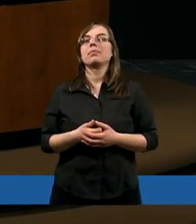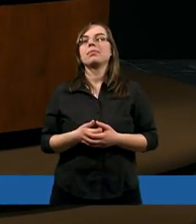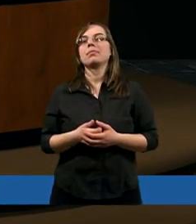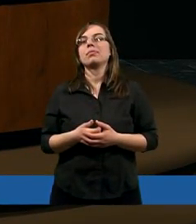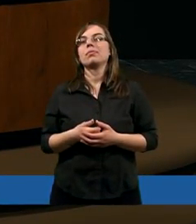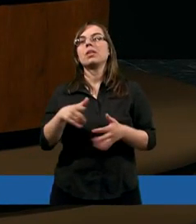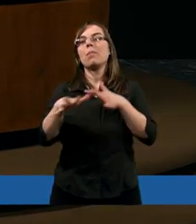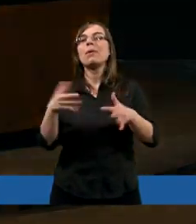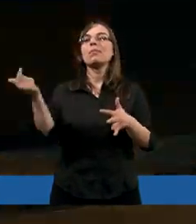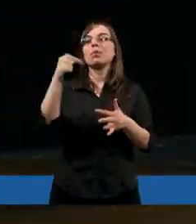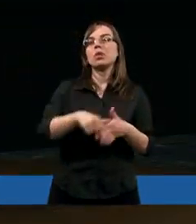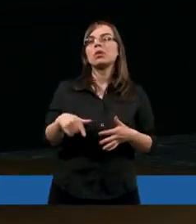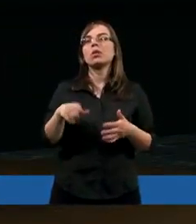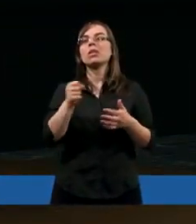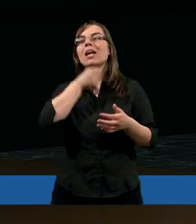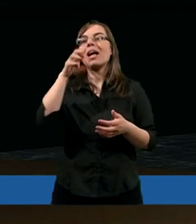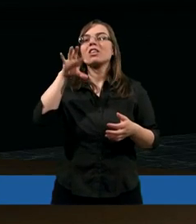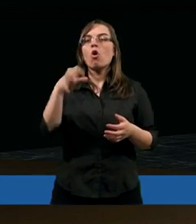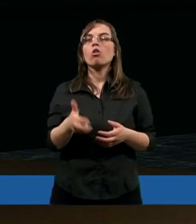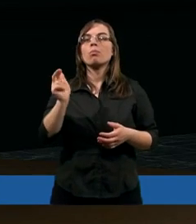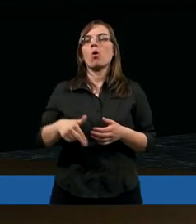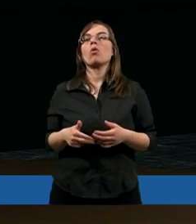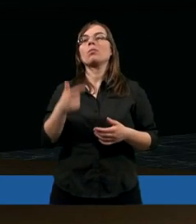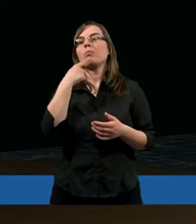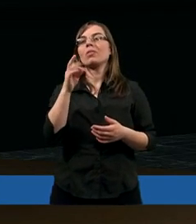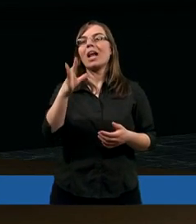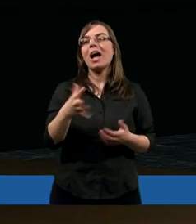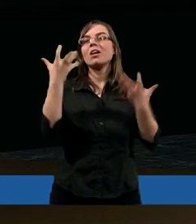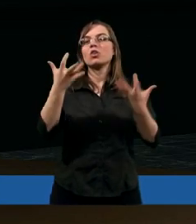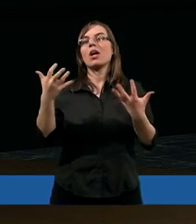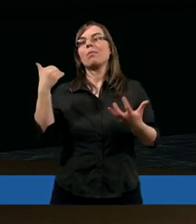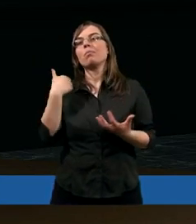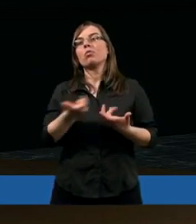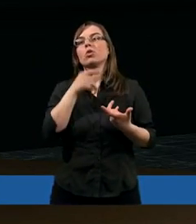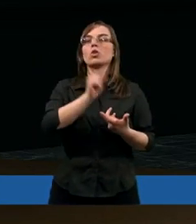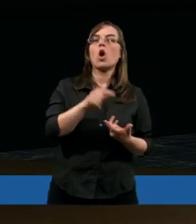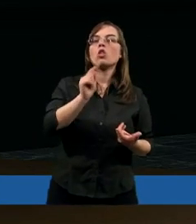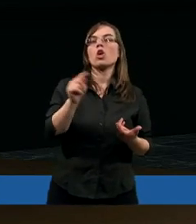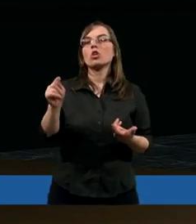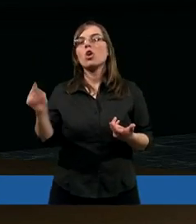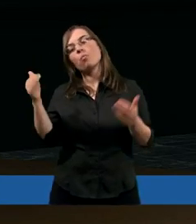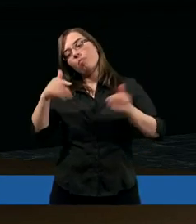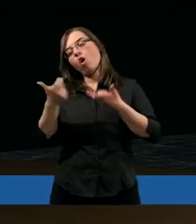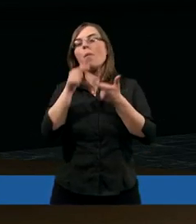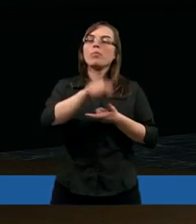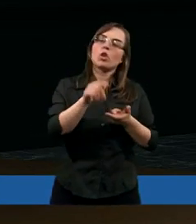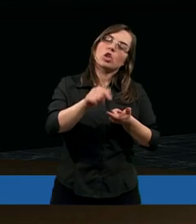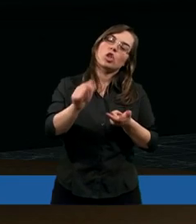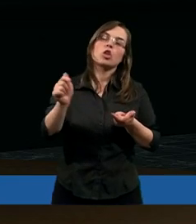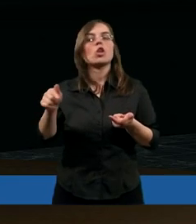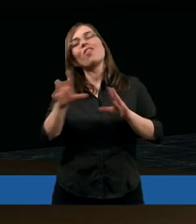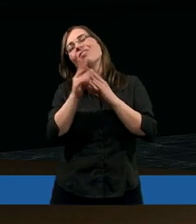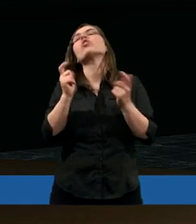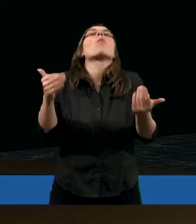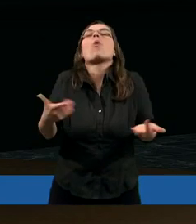innym miejscu przyszłam też do starszego zboru i powiedziałam tak, chciałabym to, chciałabym to, mogę to robić, mogę to robić,